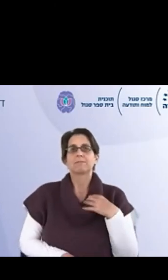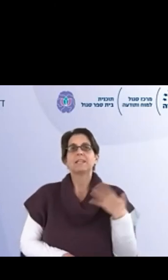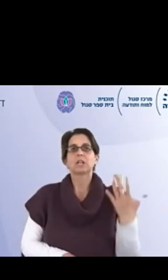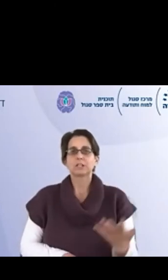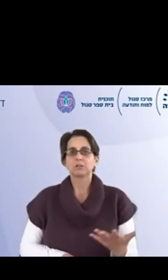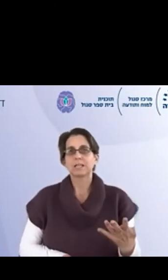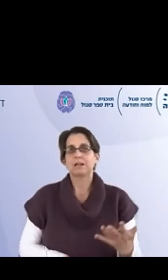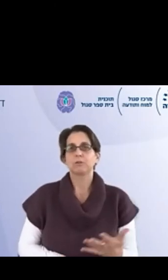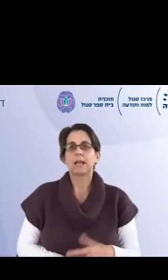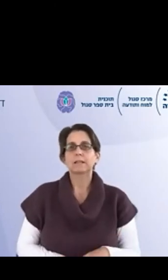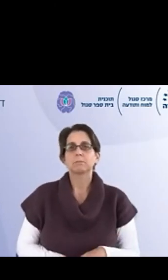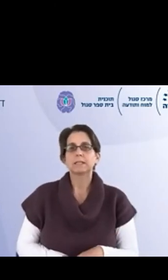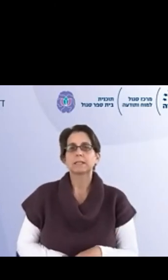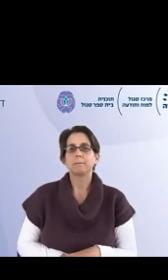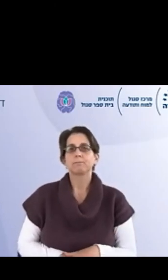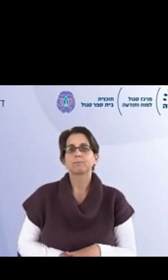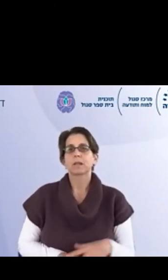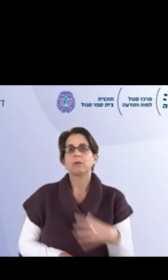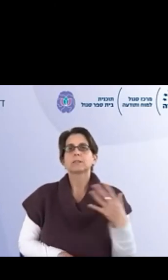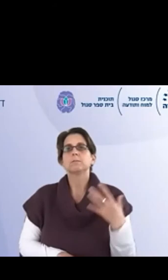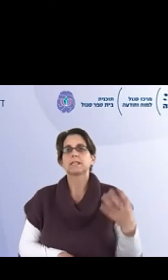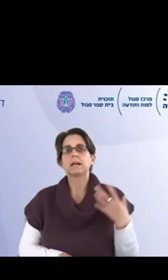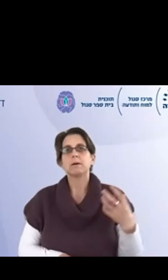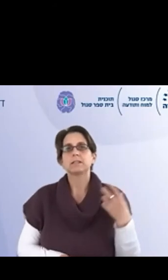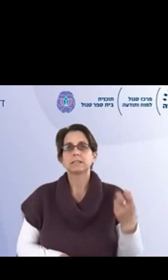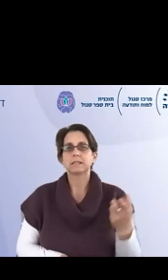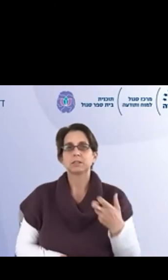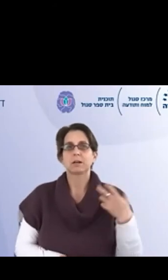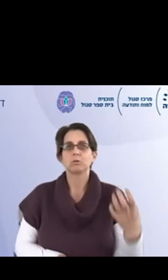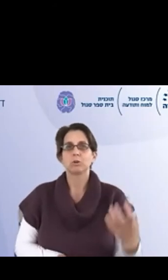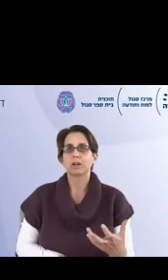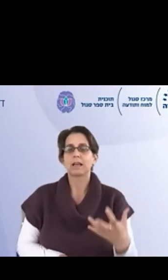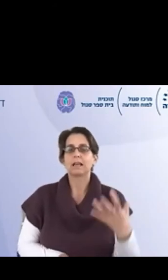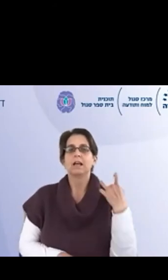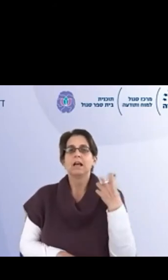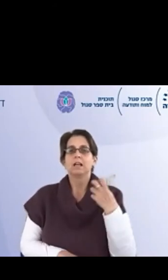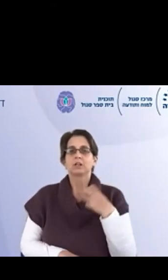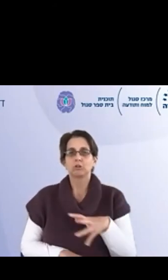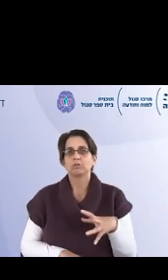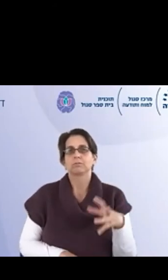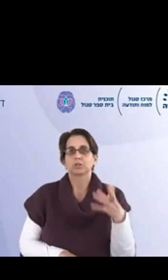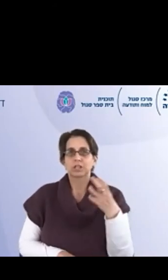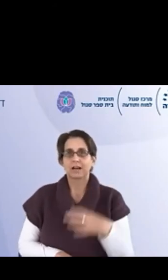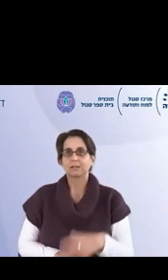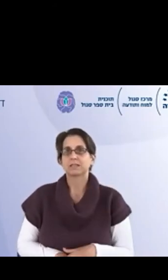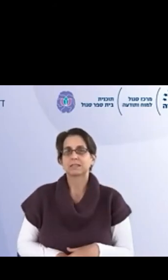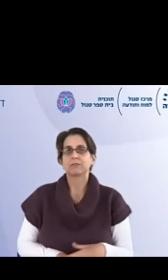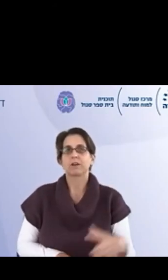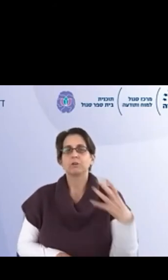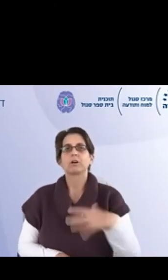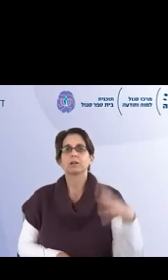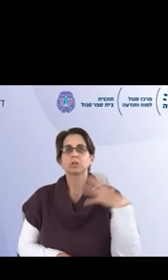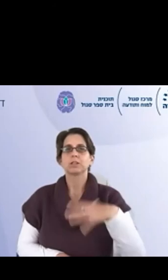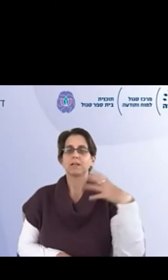אז בנגע, השאלה שאני רוצה להשנות עלייך זה בעצם, איך עושים את זה, איך מכניסים את האיכויות האלה לתוך שגרת בית